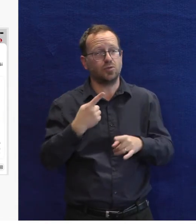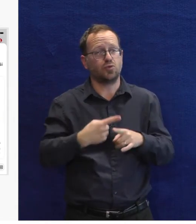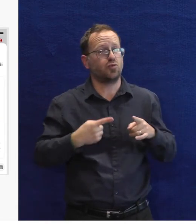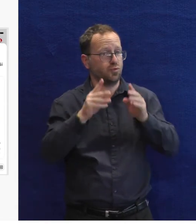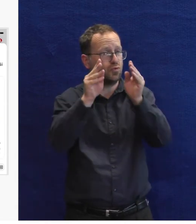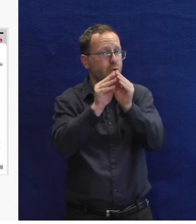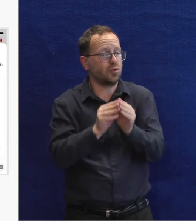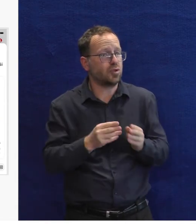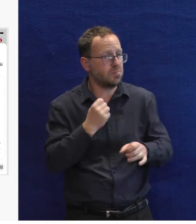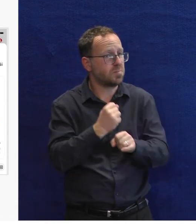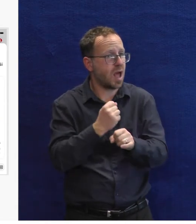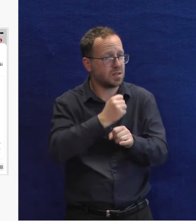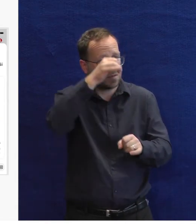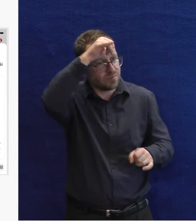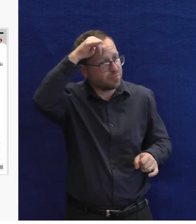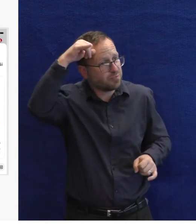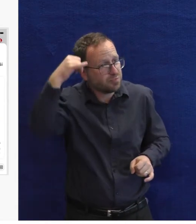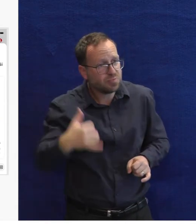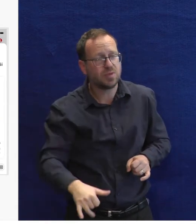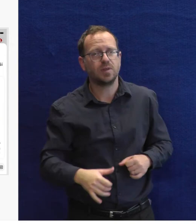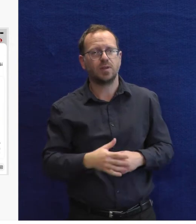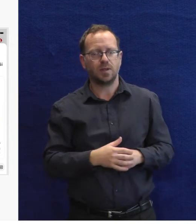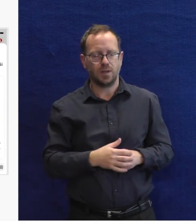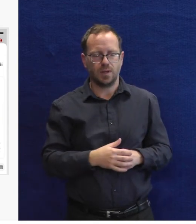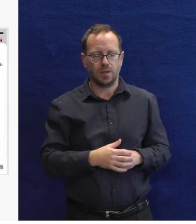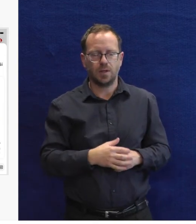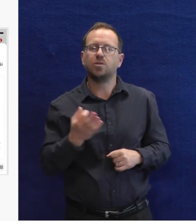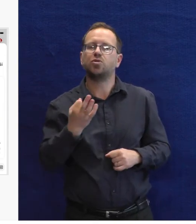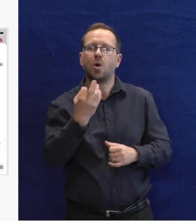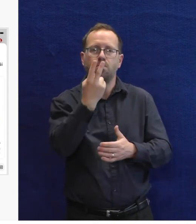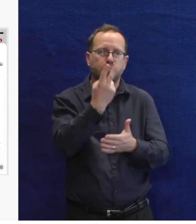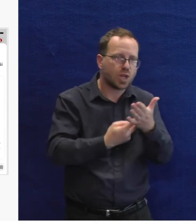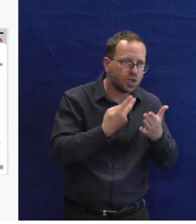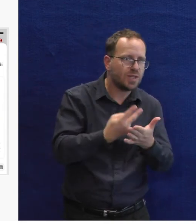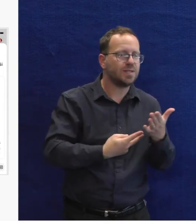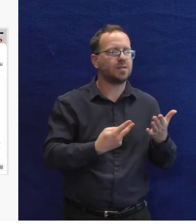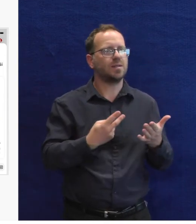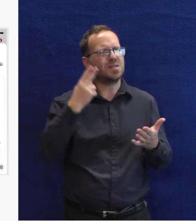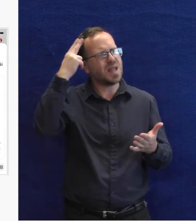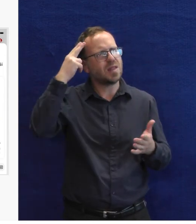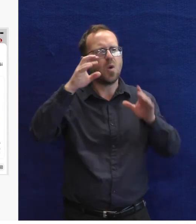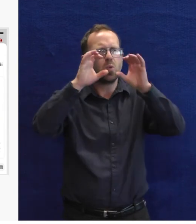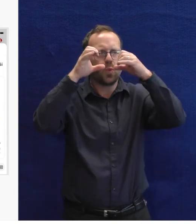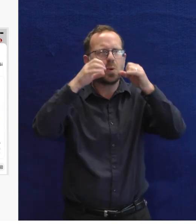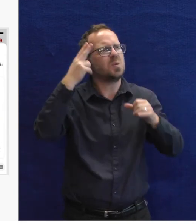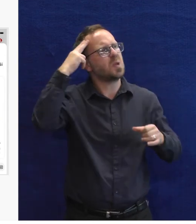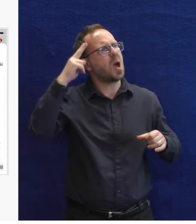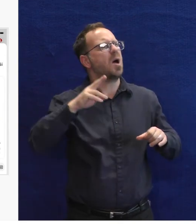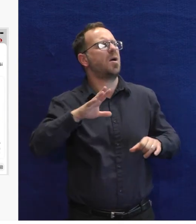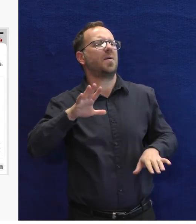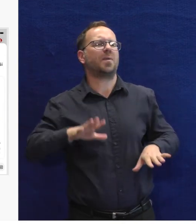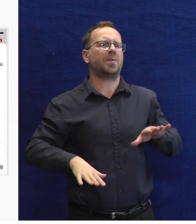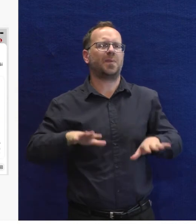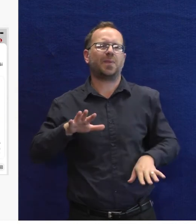zobrazí nějaký výsledek z našeho hledání. Jedna věc, druhá ještě správně vyhodnotit, co z toho výsledku přečíst, co je ta